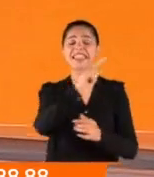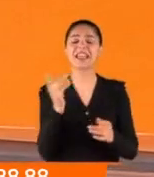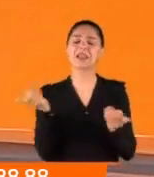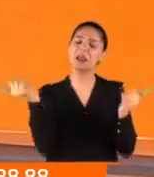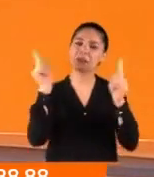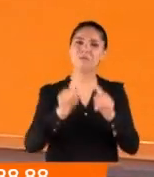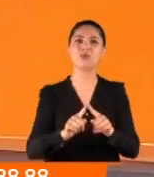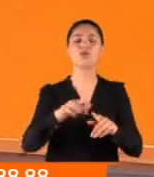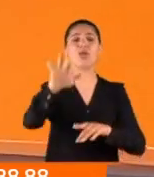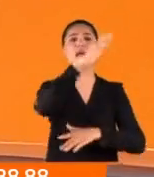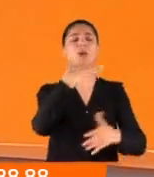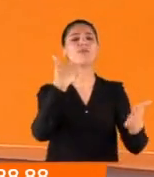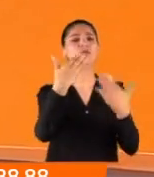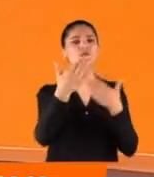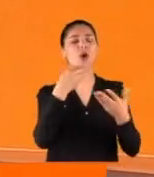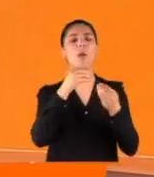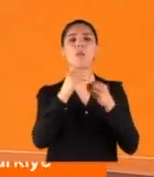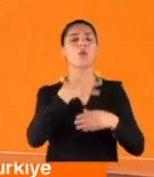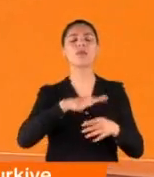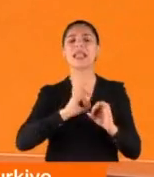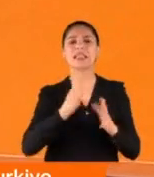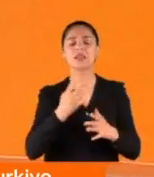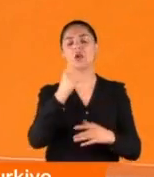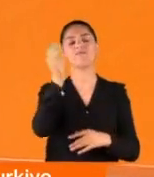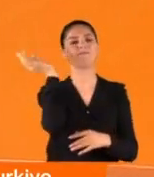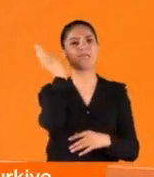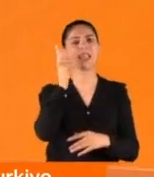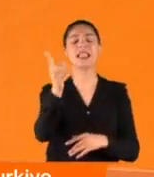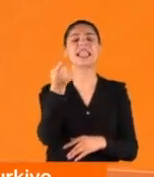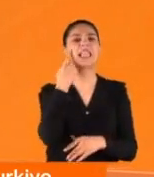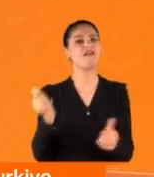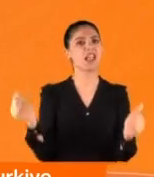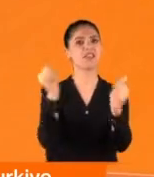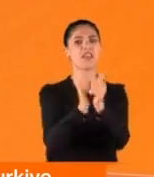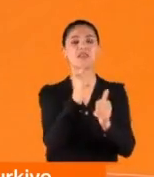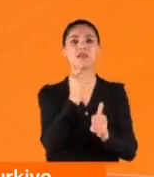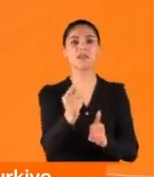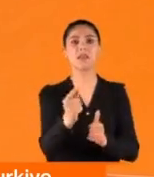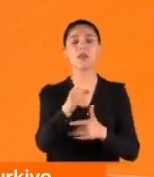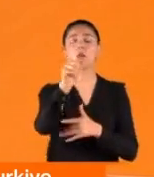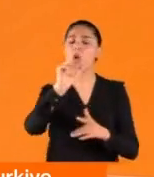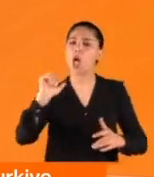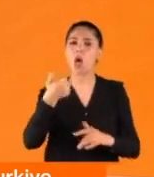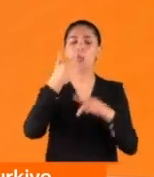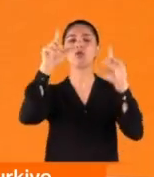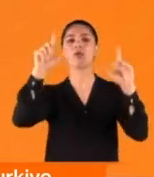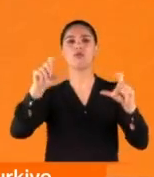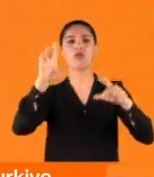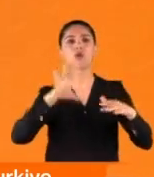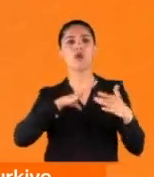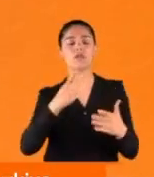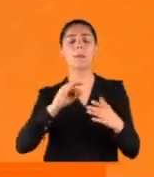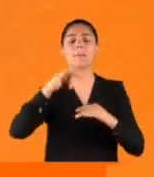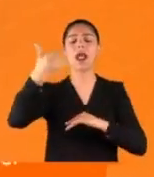Her biriyle dertleşti, sorunların isteklerini dinledi. Devlet yanınızda mesajı verdi elbette. Tarihi kareler, görüntüler var o buluşmadan.